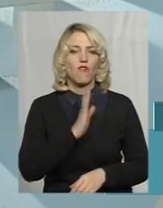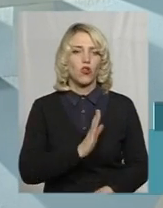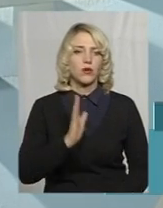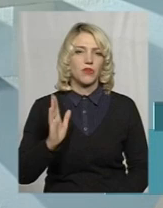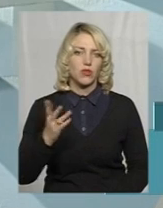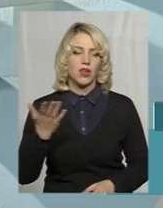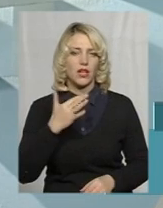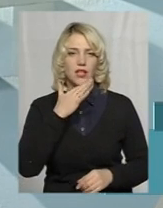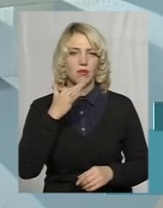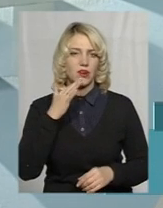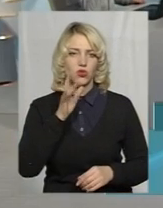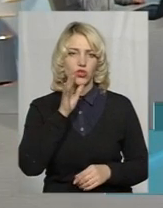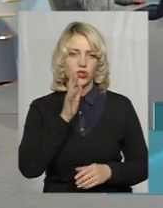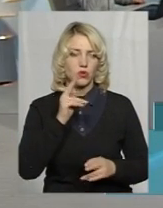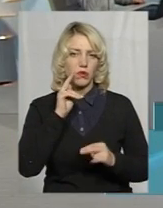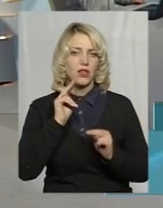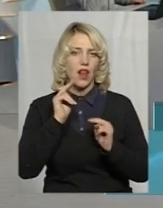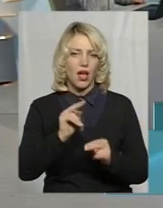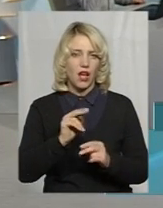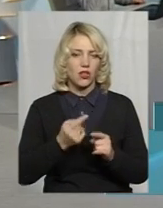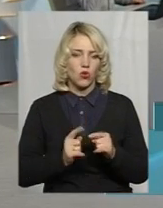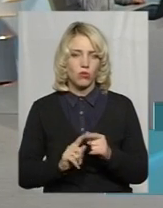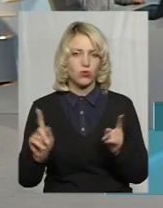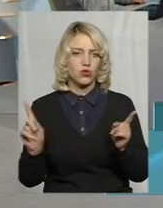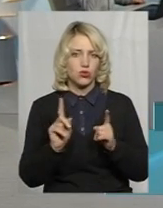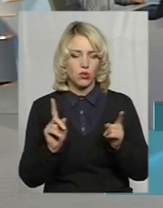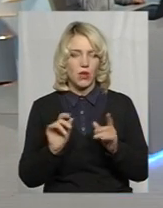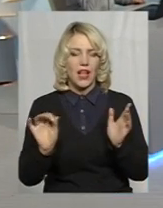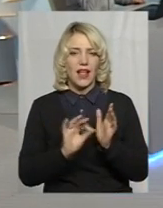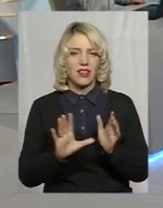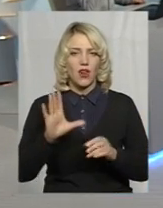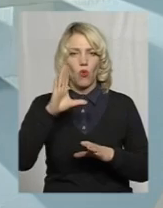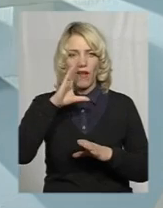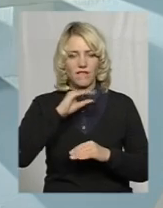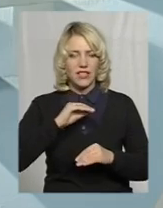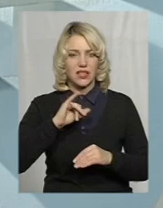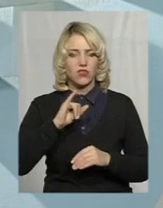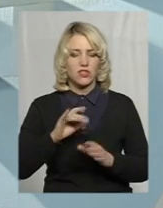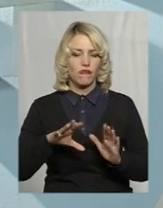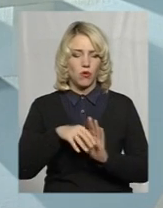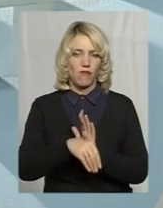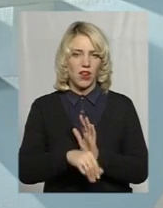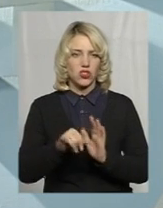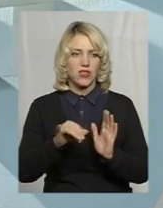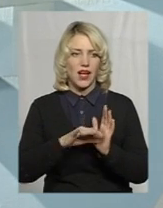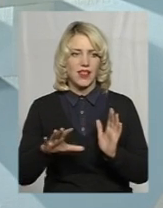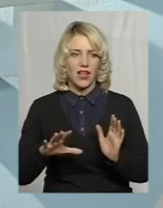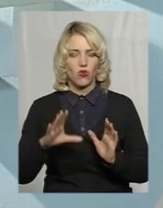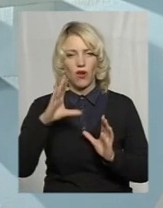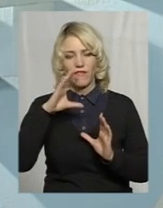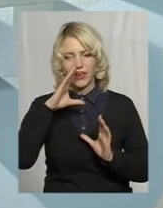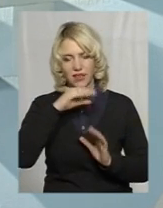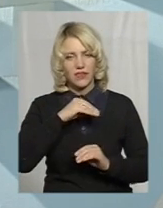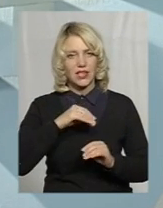досить багато часу приділяє тому, щоб енергоефективності і впровадженню енергоефективних